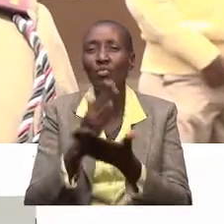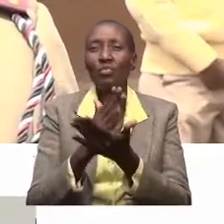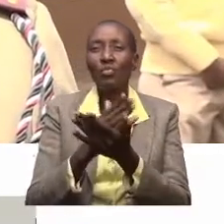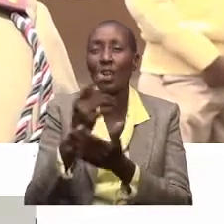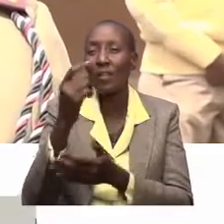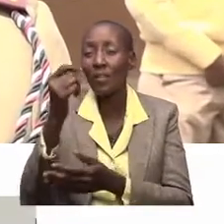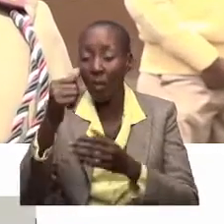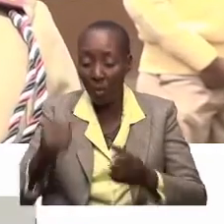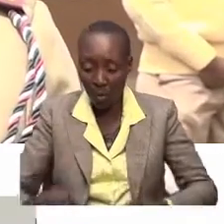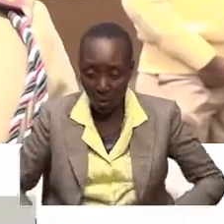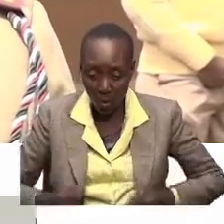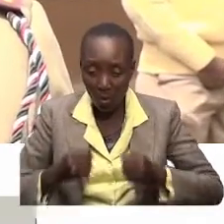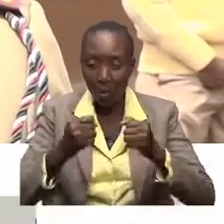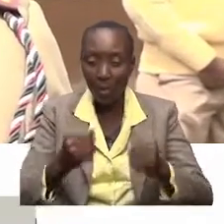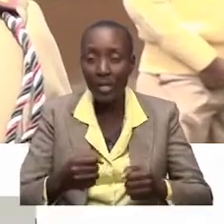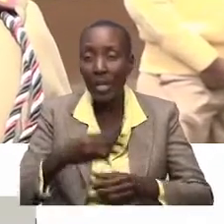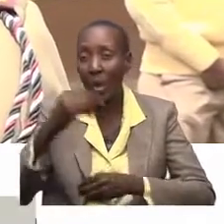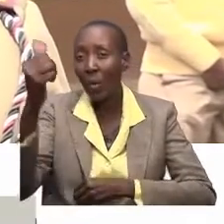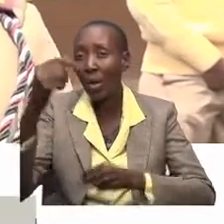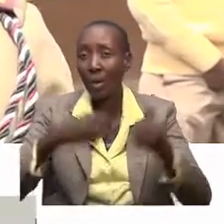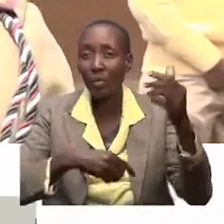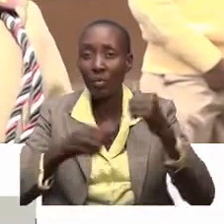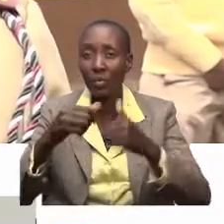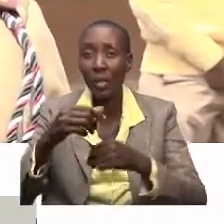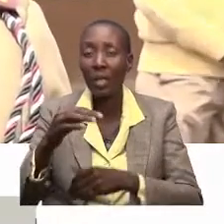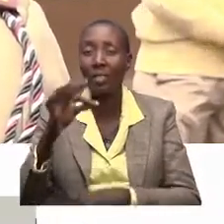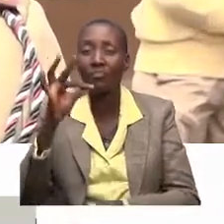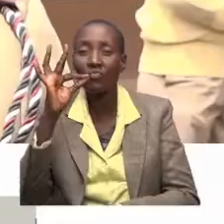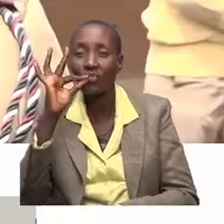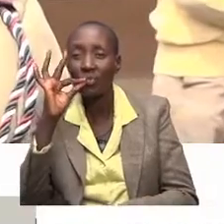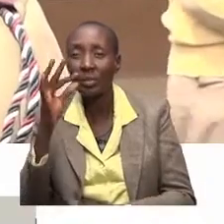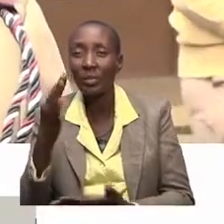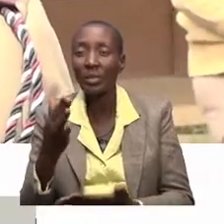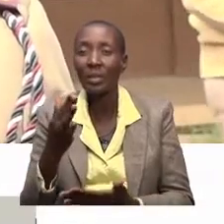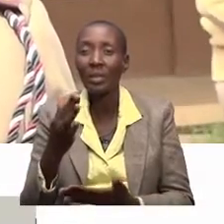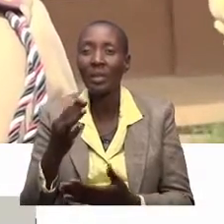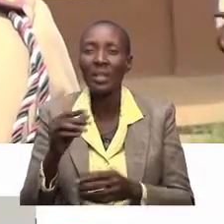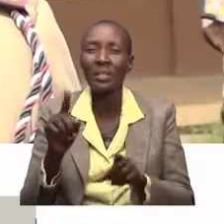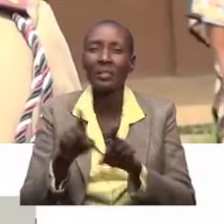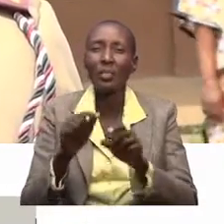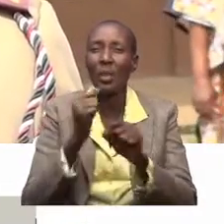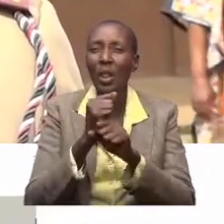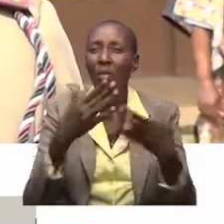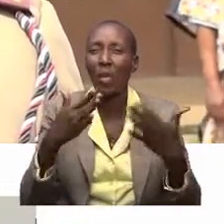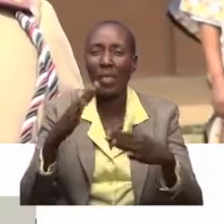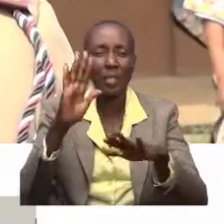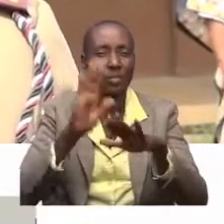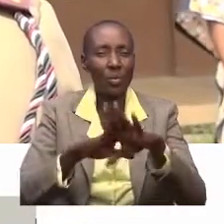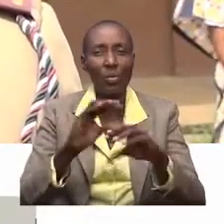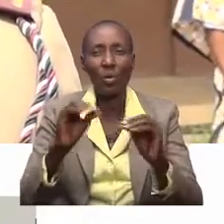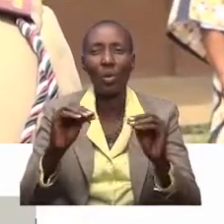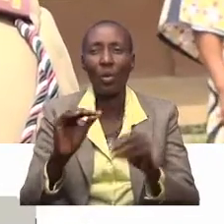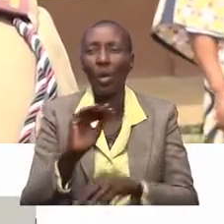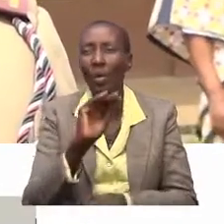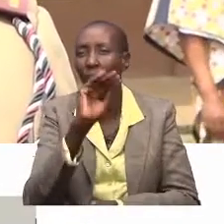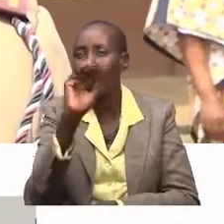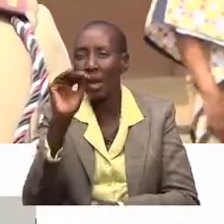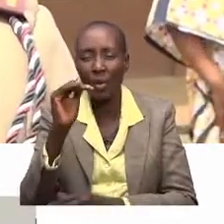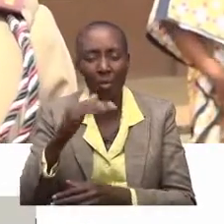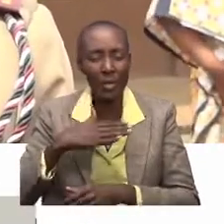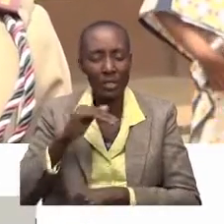kwa wheelchairs, wanauza miadarati, wanauza bangi, wanafanya vitu ambavu ya vifai. Tumewasii leo,